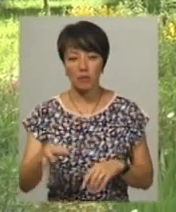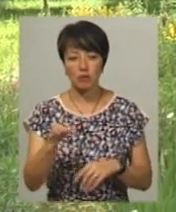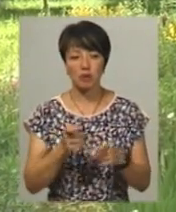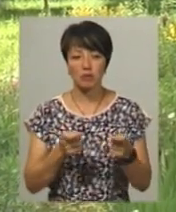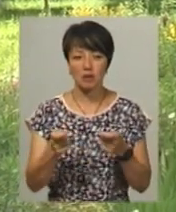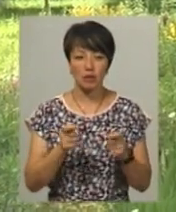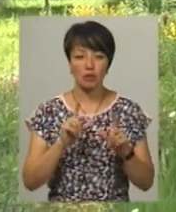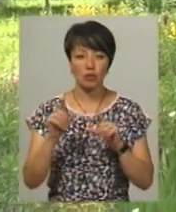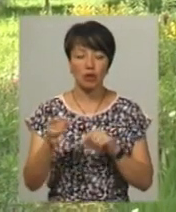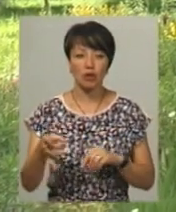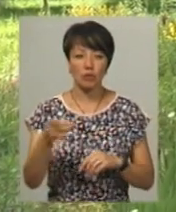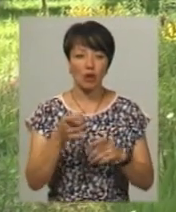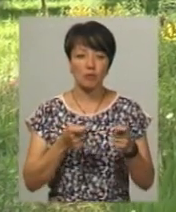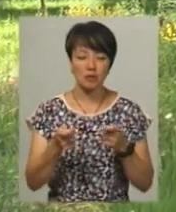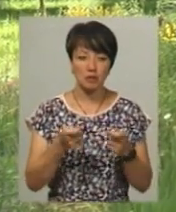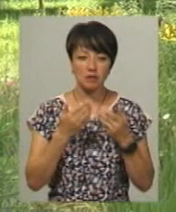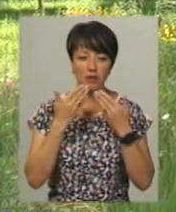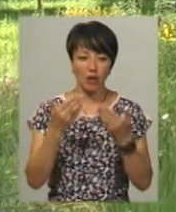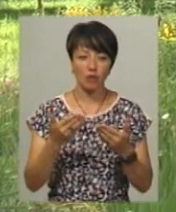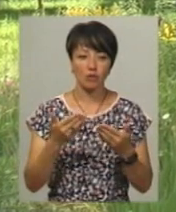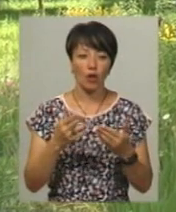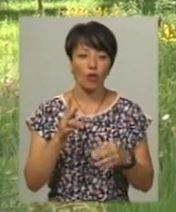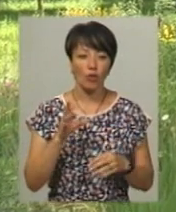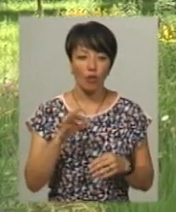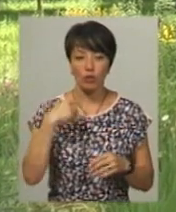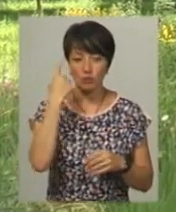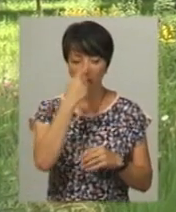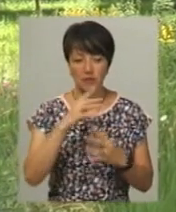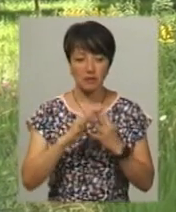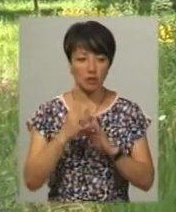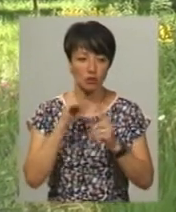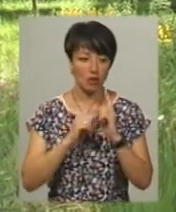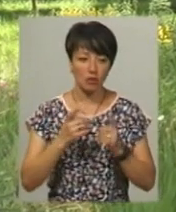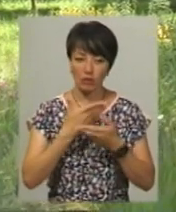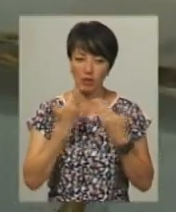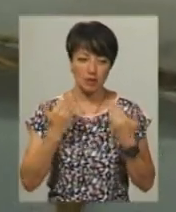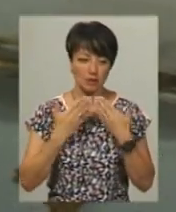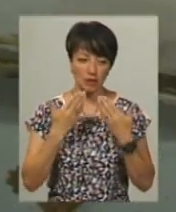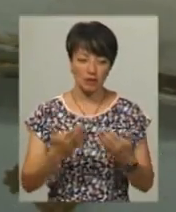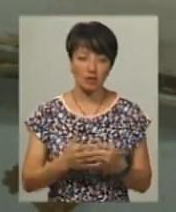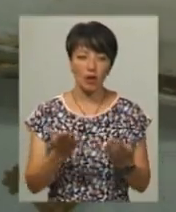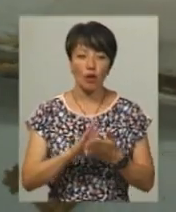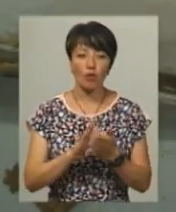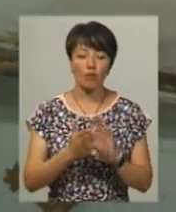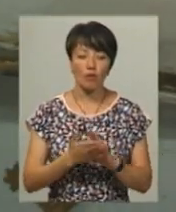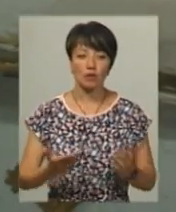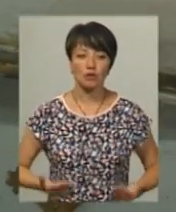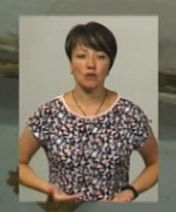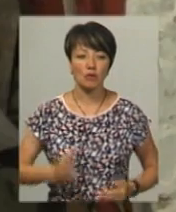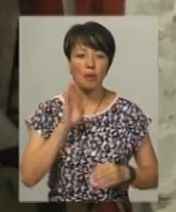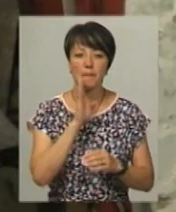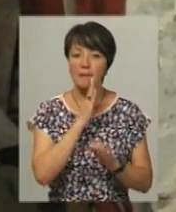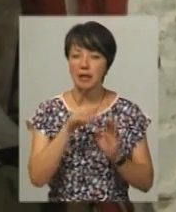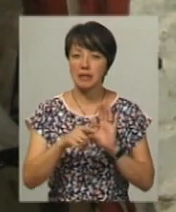адміністрації йдуть, до районної адміністрації звертаються. Але особисто в селищну раді вони не зверталися. У яких умовах мешкають мати з